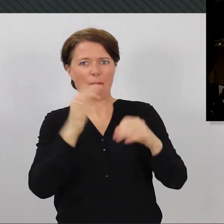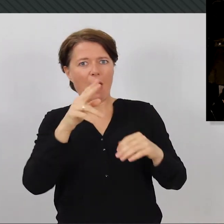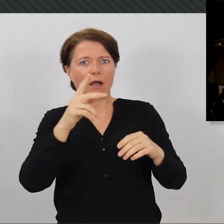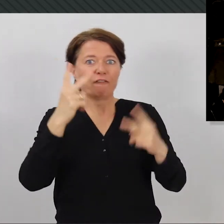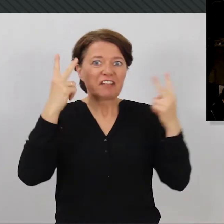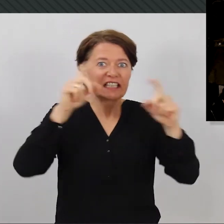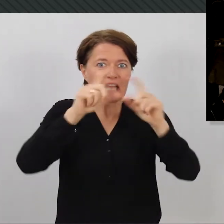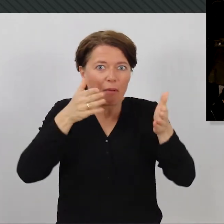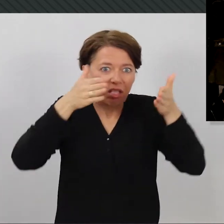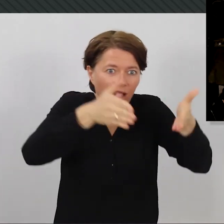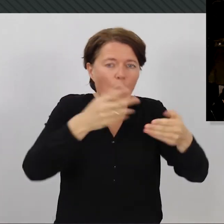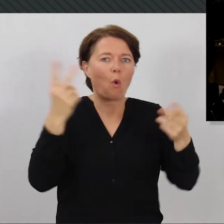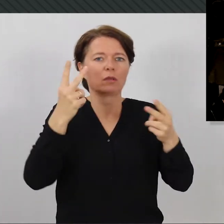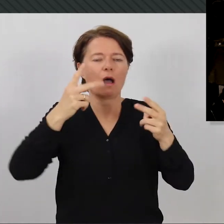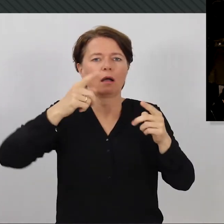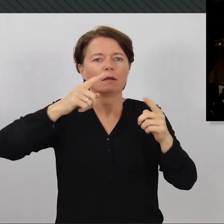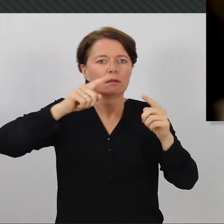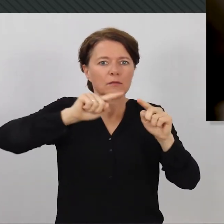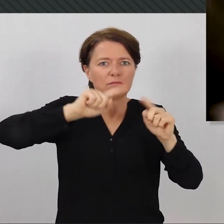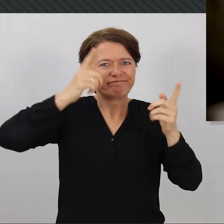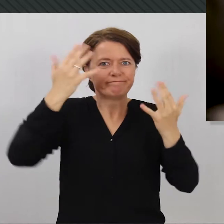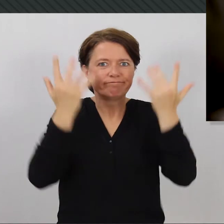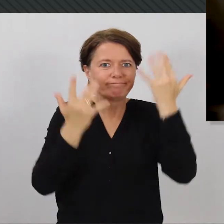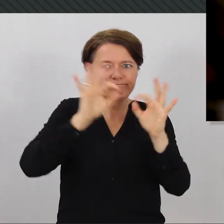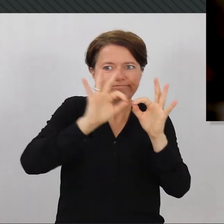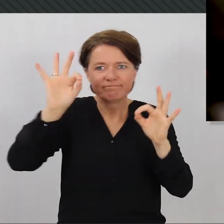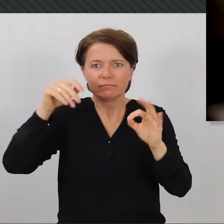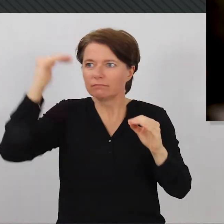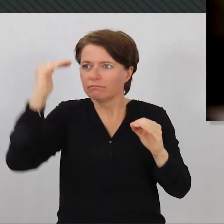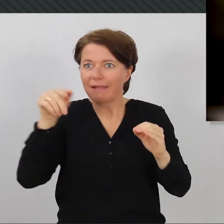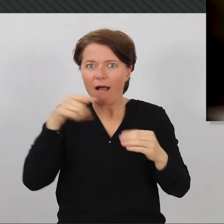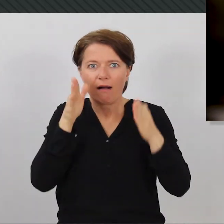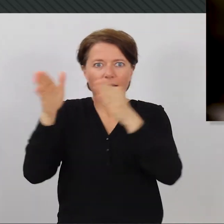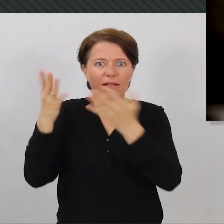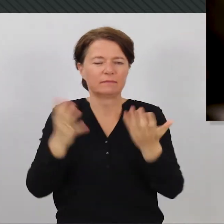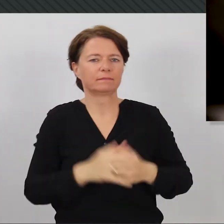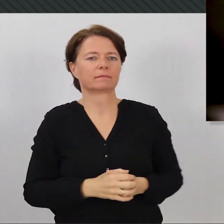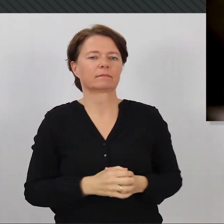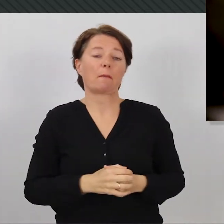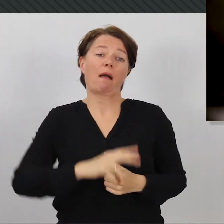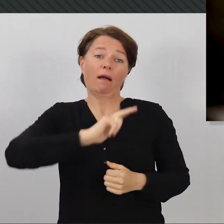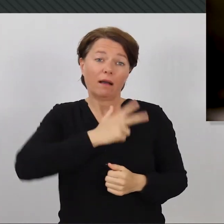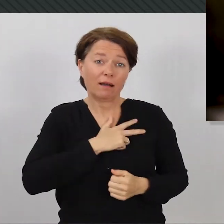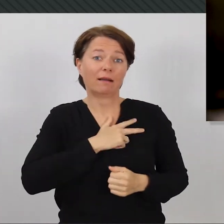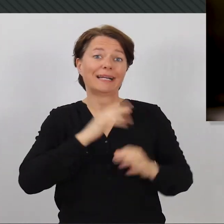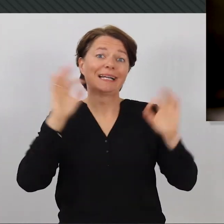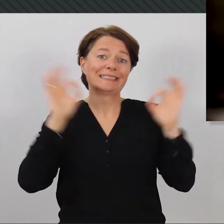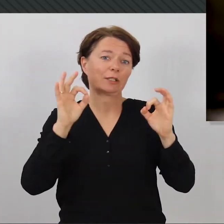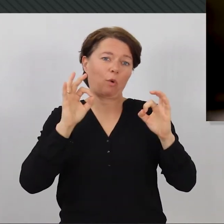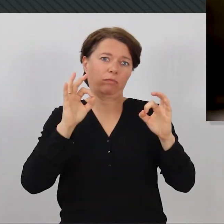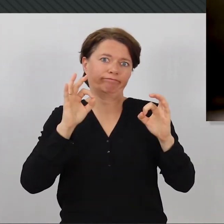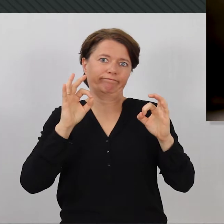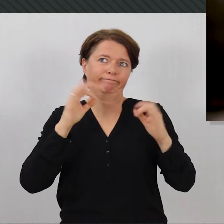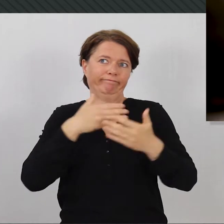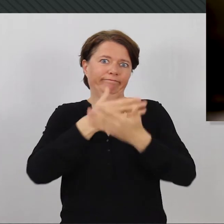unglaublich risikobehaftet von Trends und Algorithmen? Was ist 2017 nicht risikobehaftet, habe ich